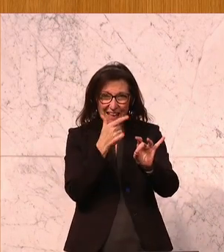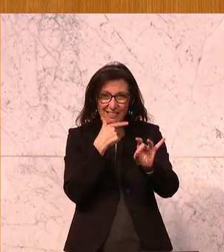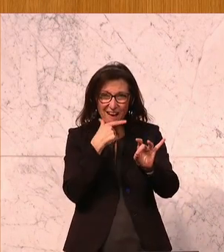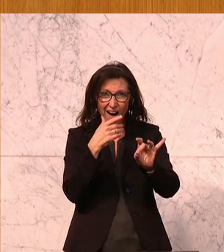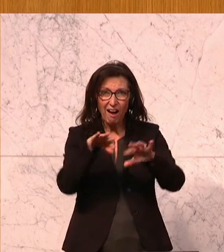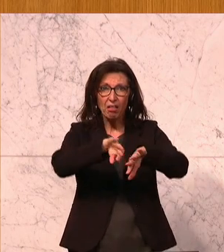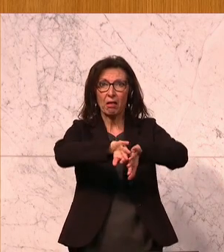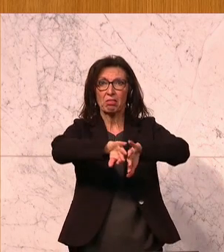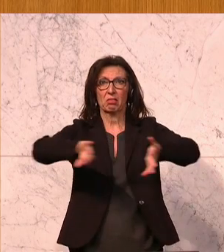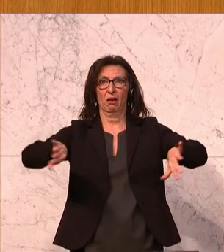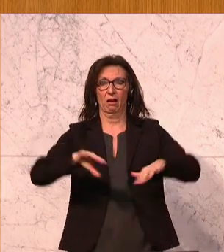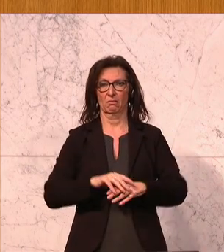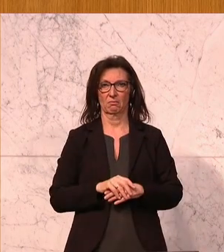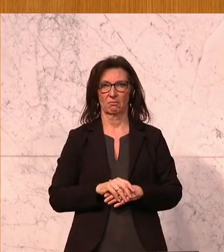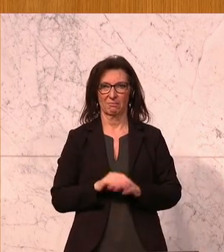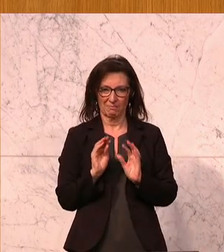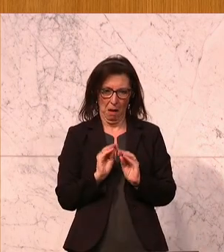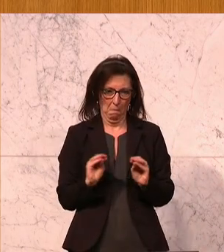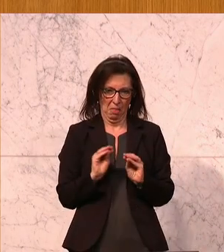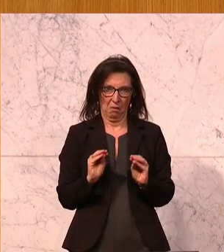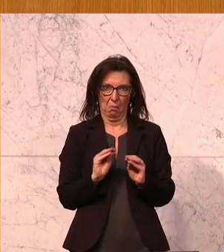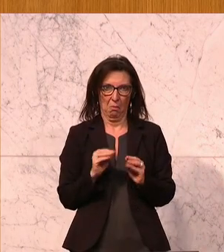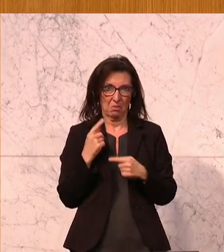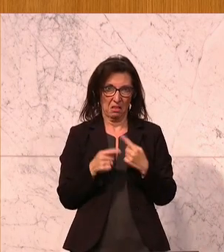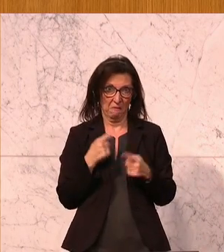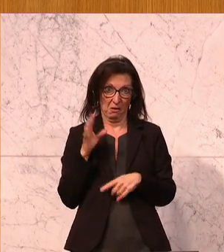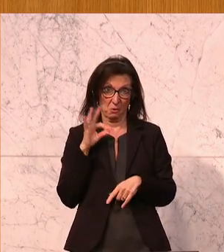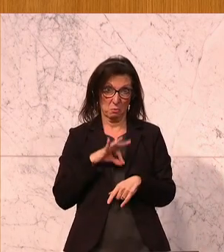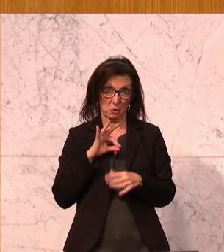pädagogisch noch entwicklungspsychologisch irgendeinen Sinn.